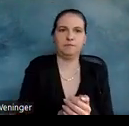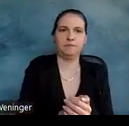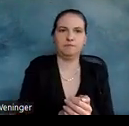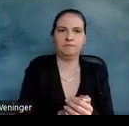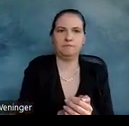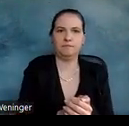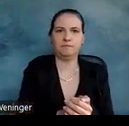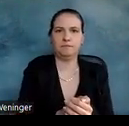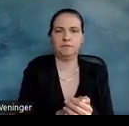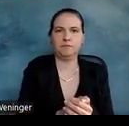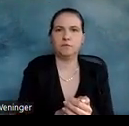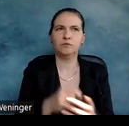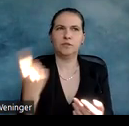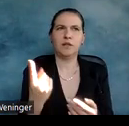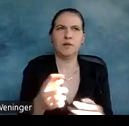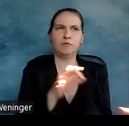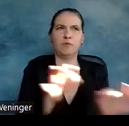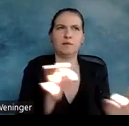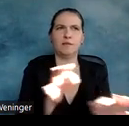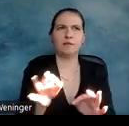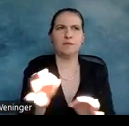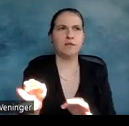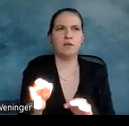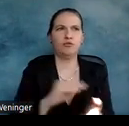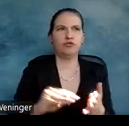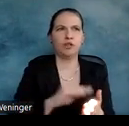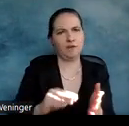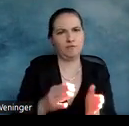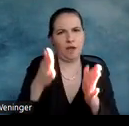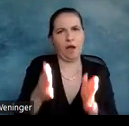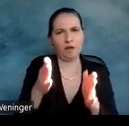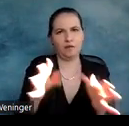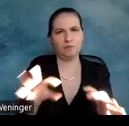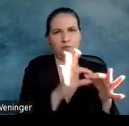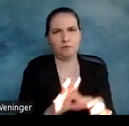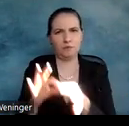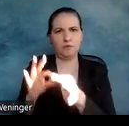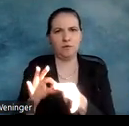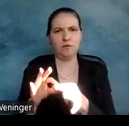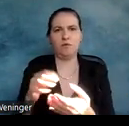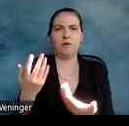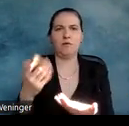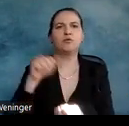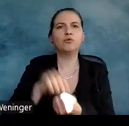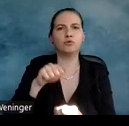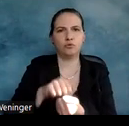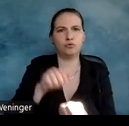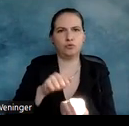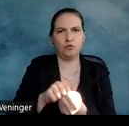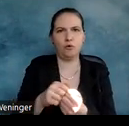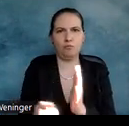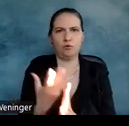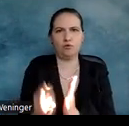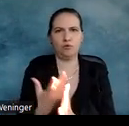für sich übersetzt und sagte dasselbe Prinzip, setze ich auf Schrift und Druckgut an. Auch hier alle Hindernisse